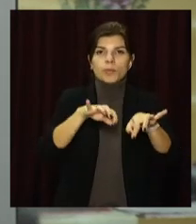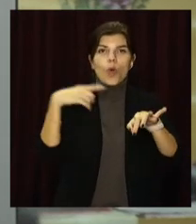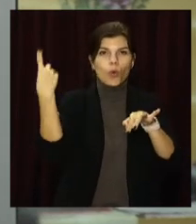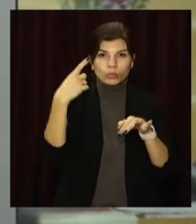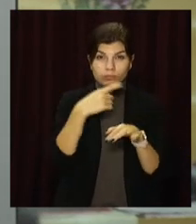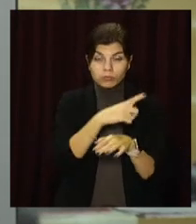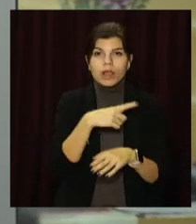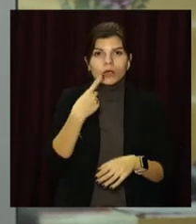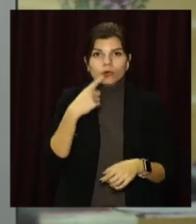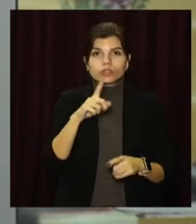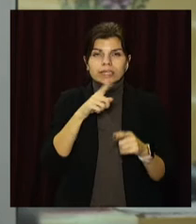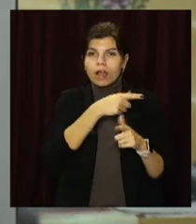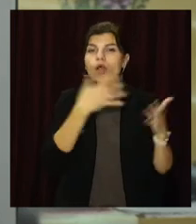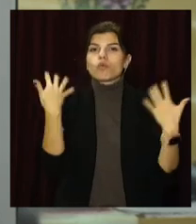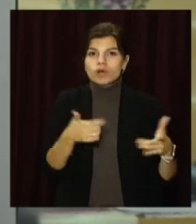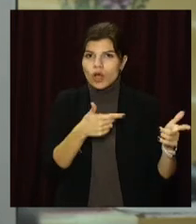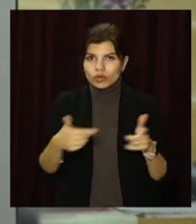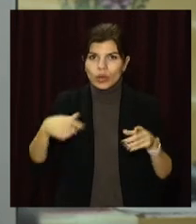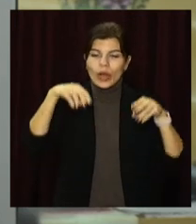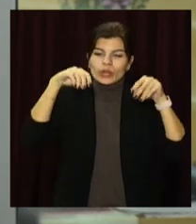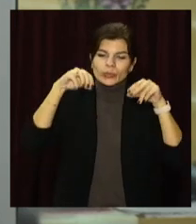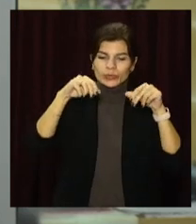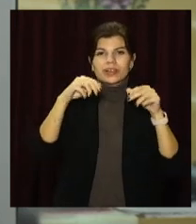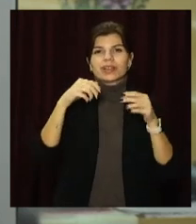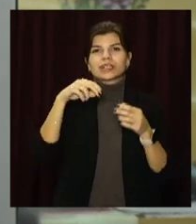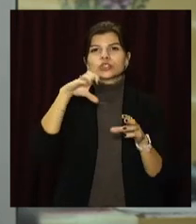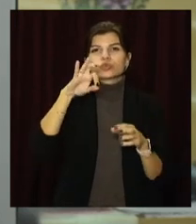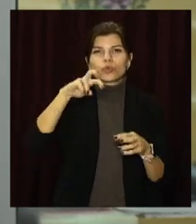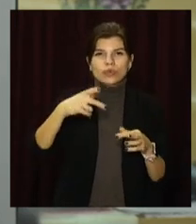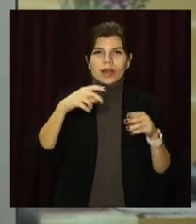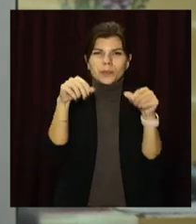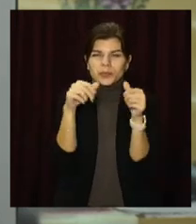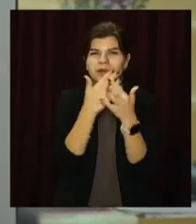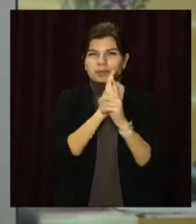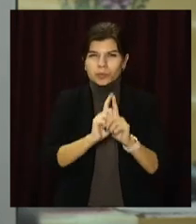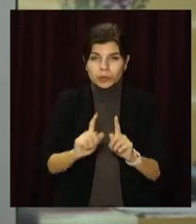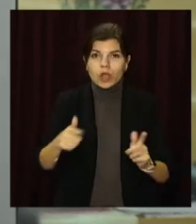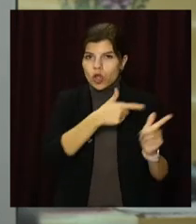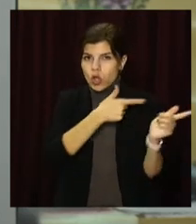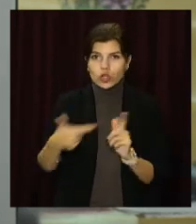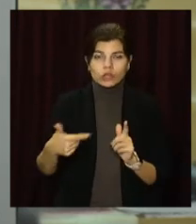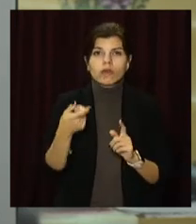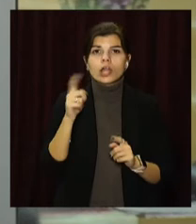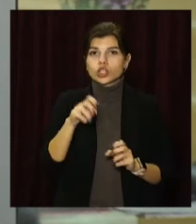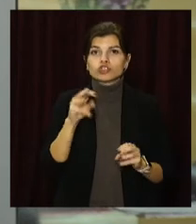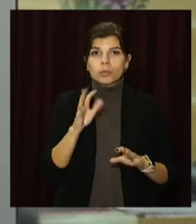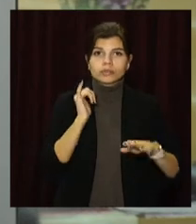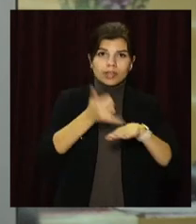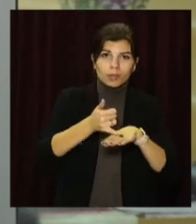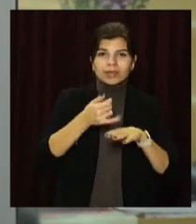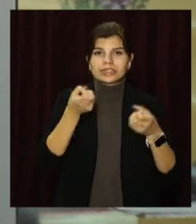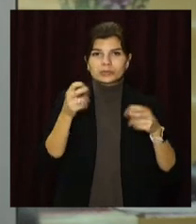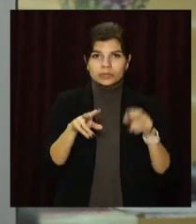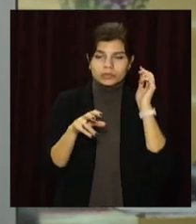області. Кажуть, техніку підготували, піщаною сумішчю забезпечені. Подбали й про те, чим заправляти техніку. У